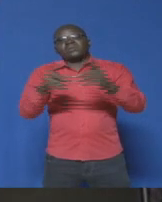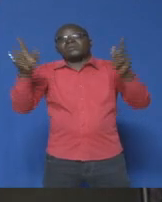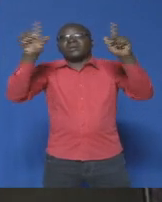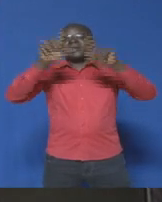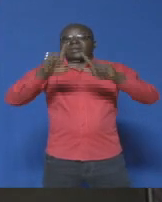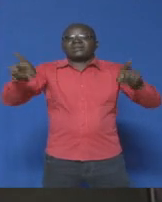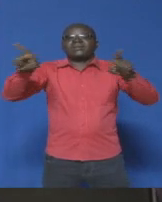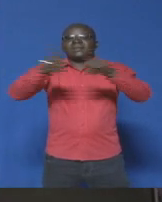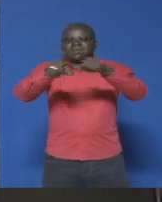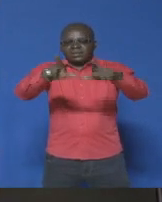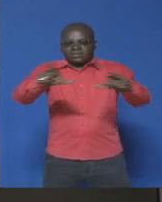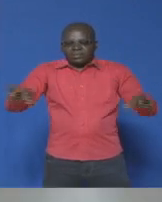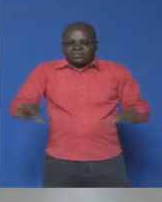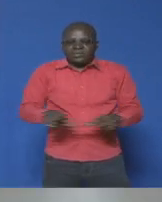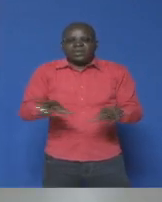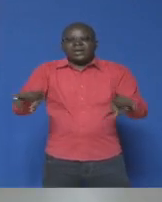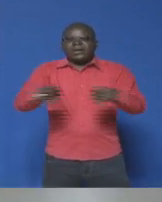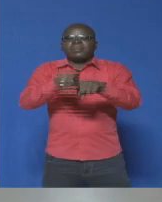et au même moment.